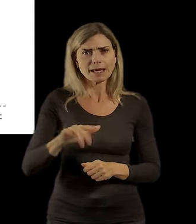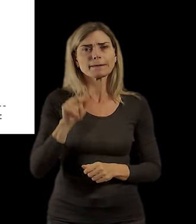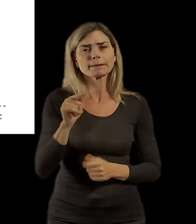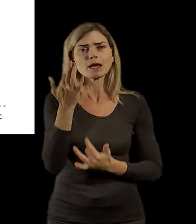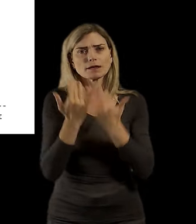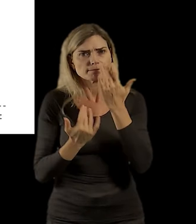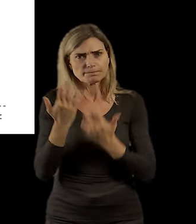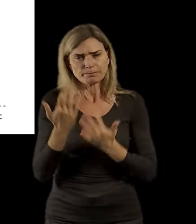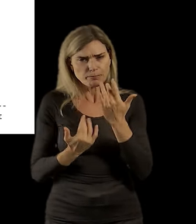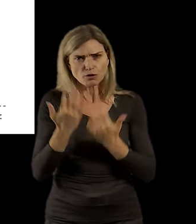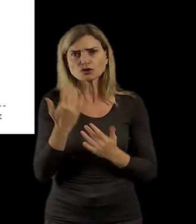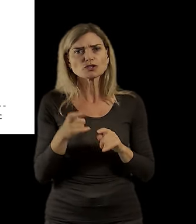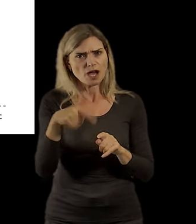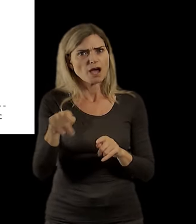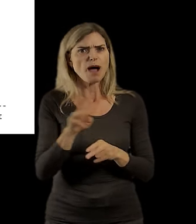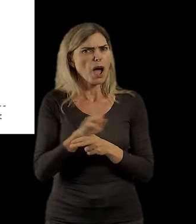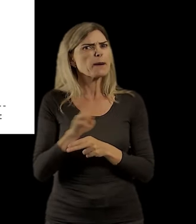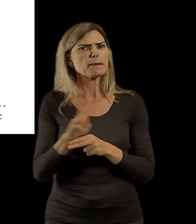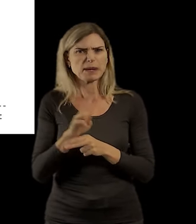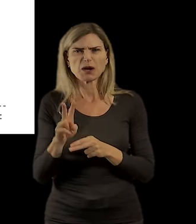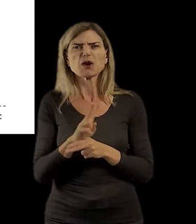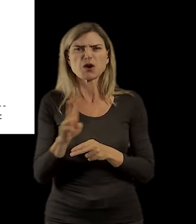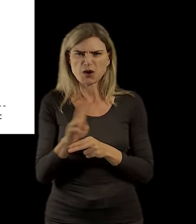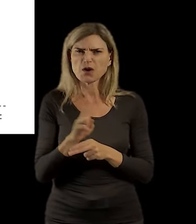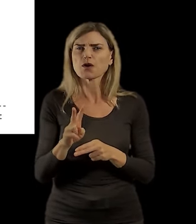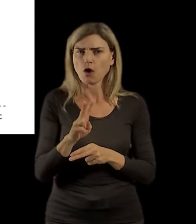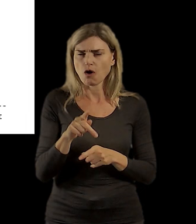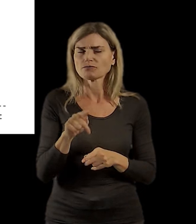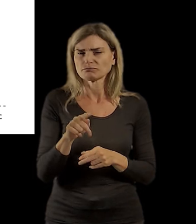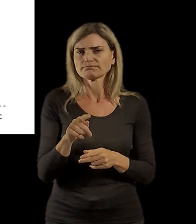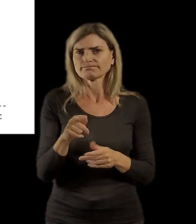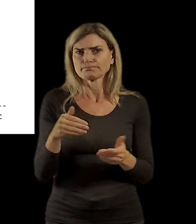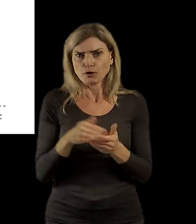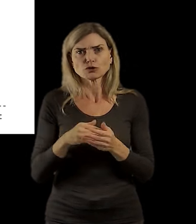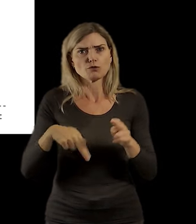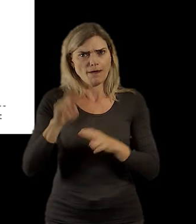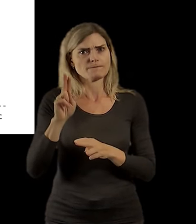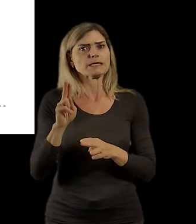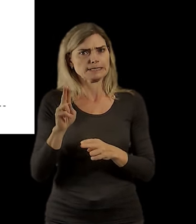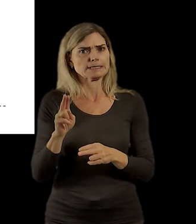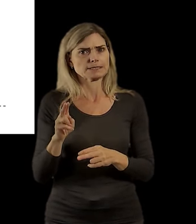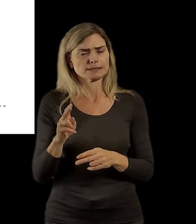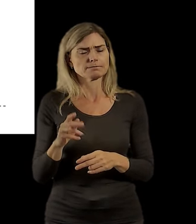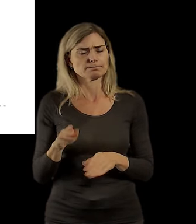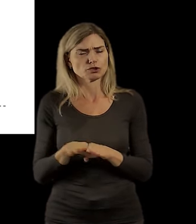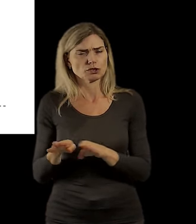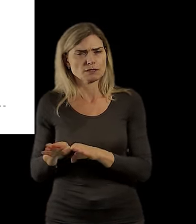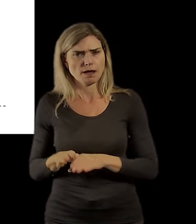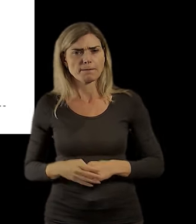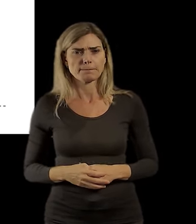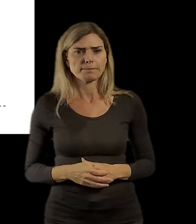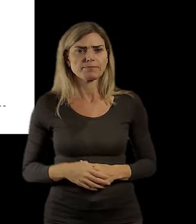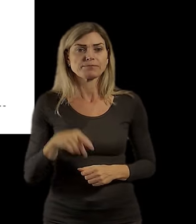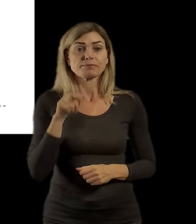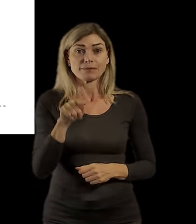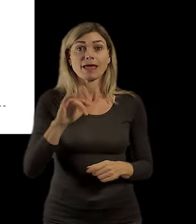že není dostatek kapacit pro děti v tom daném věku, kterém jsme sledovali. Tady jsme to